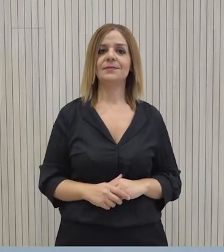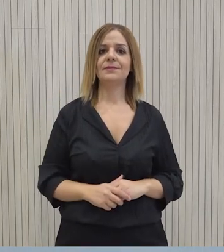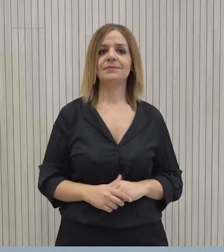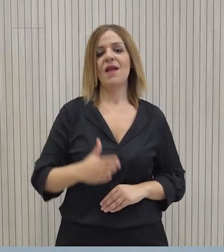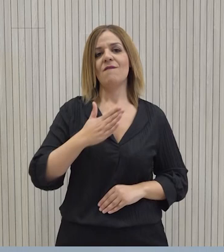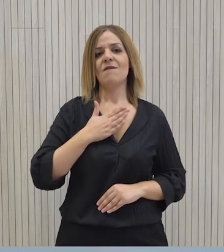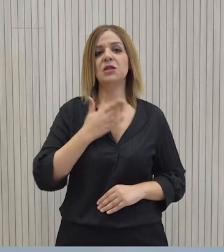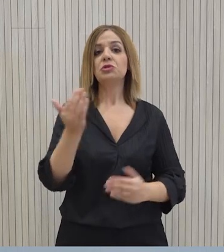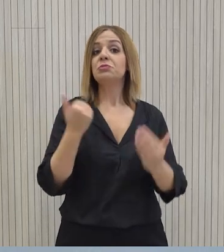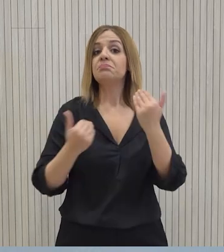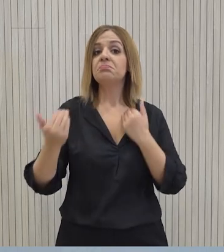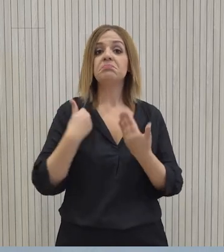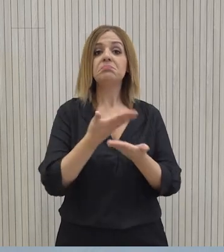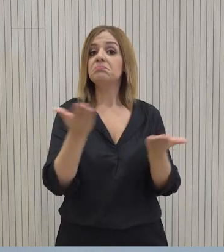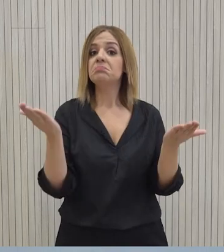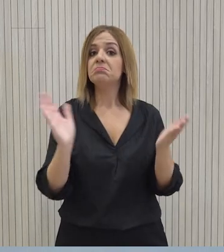Ευχαριστώ αν υπάρχουν ερωτήσεις.